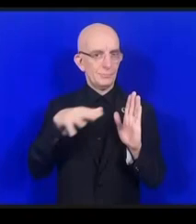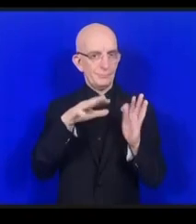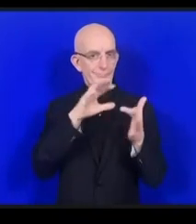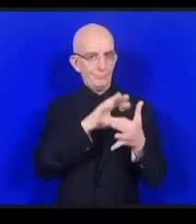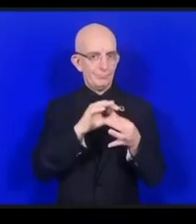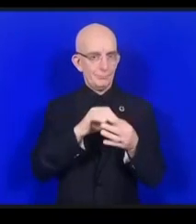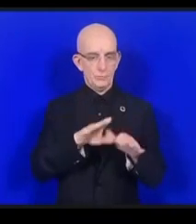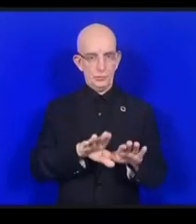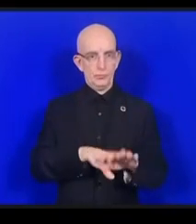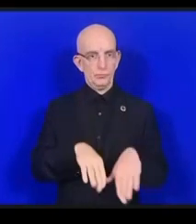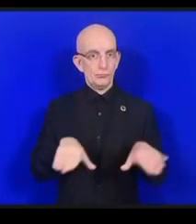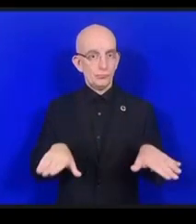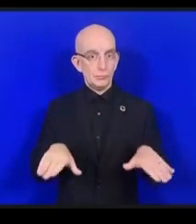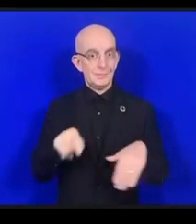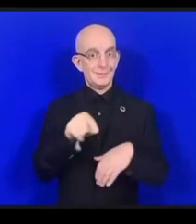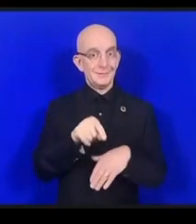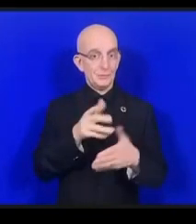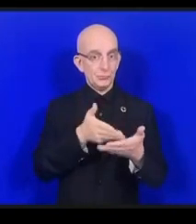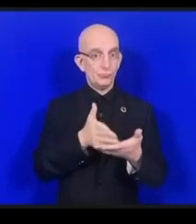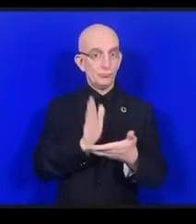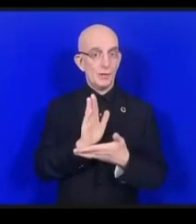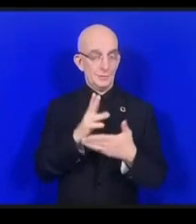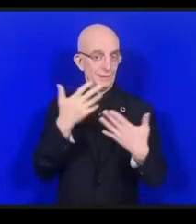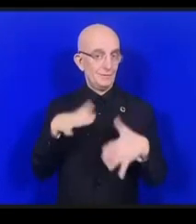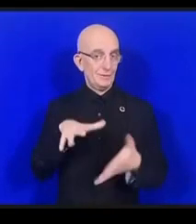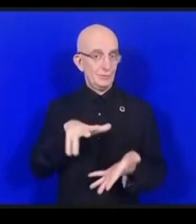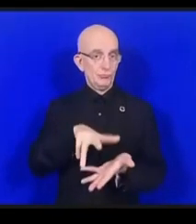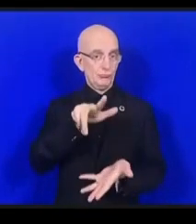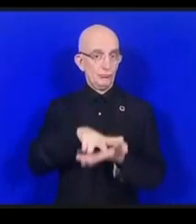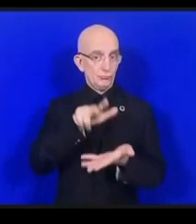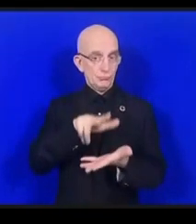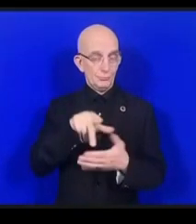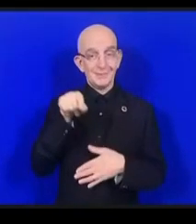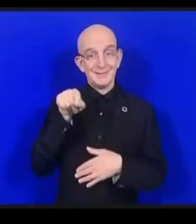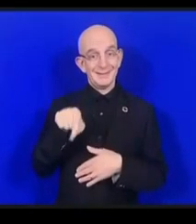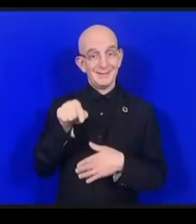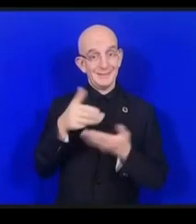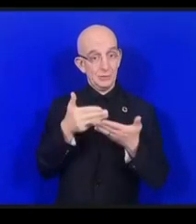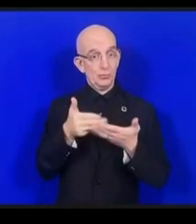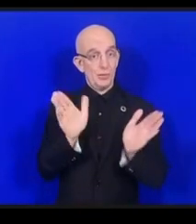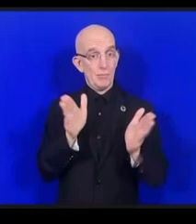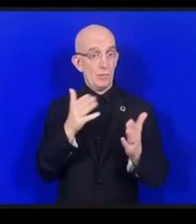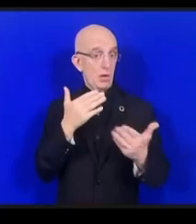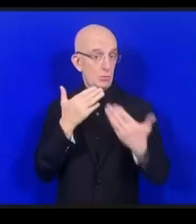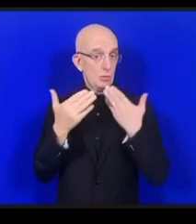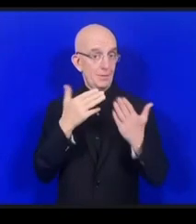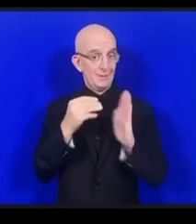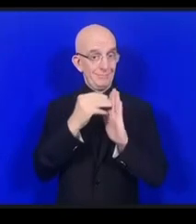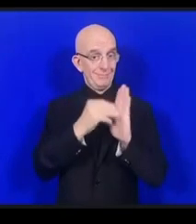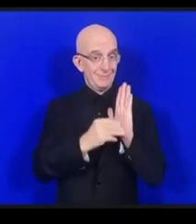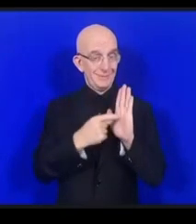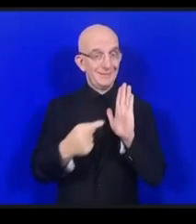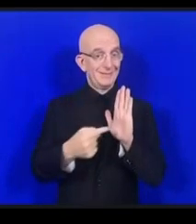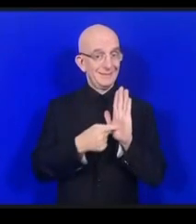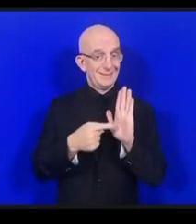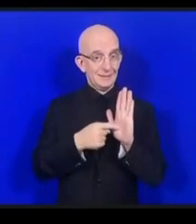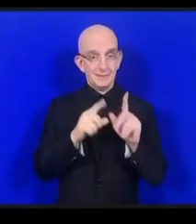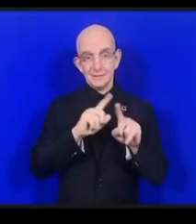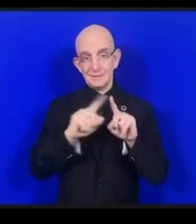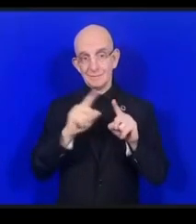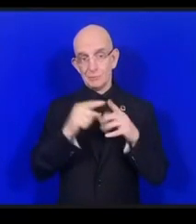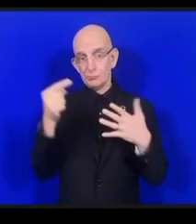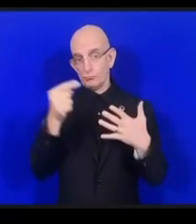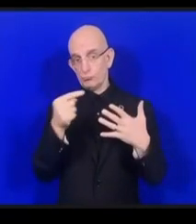et reprend toute une série d'éléments à savoir de ne pas criminaliser des